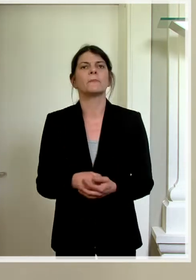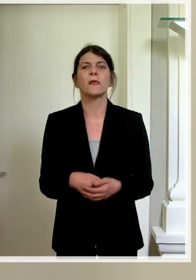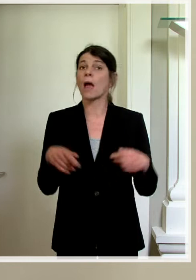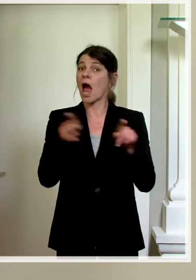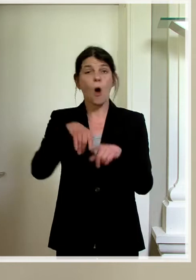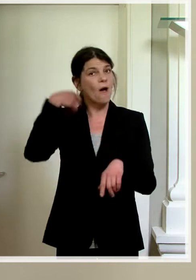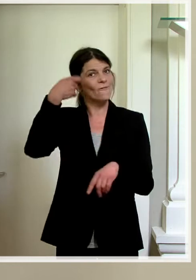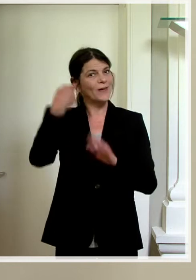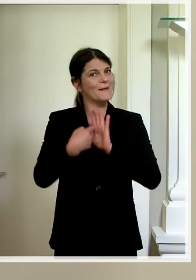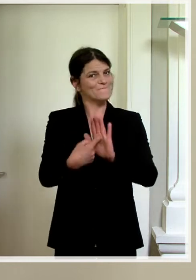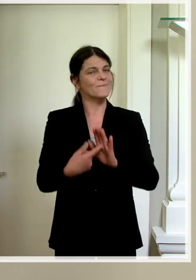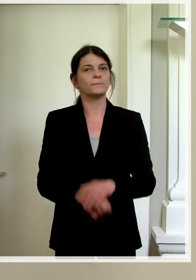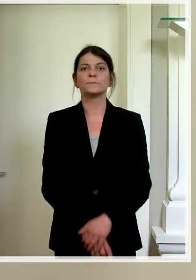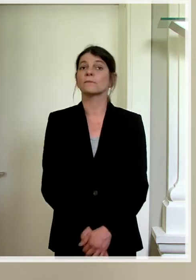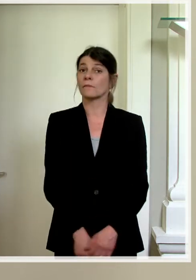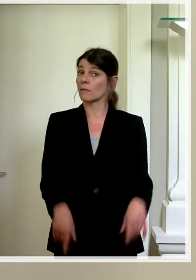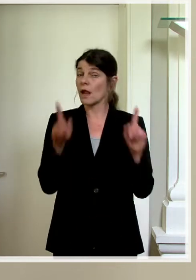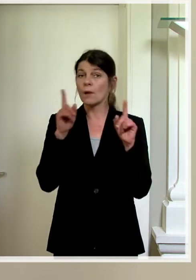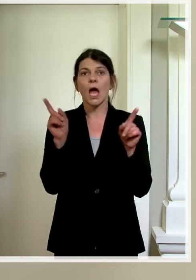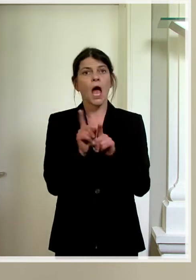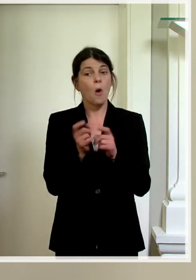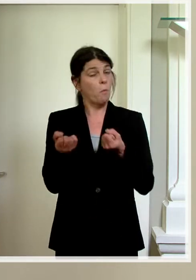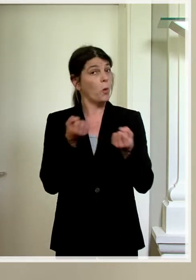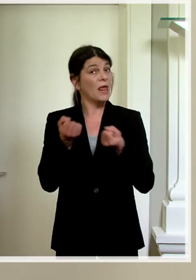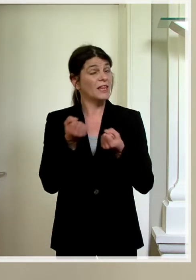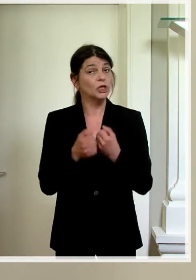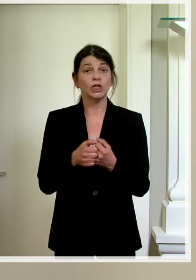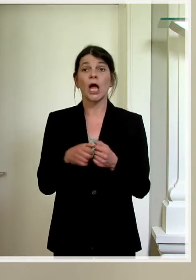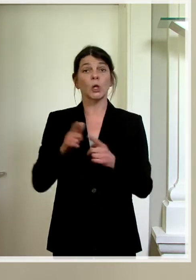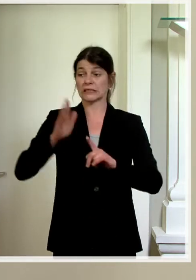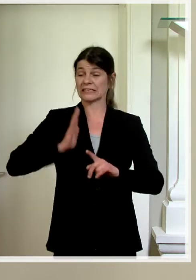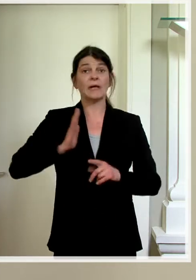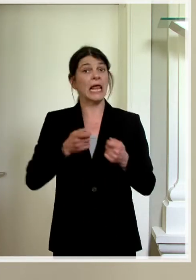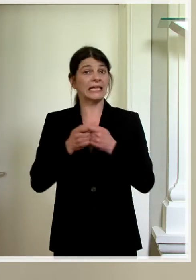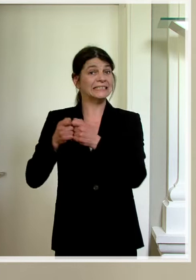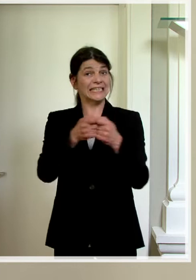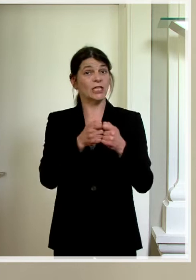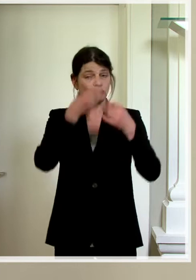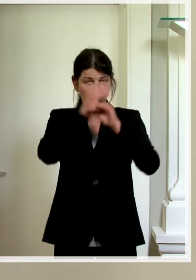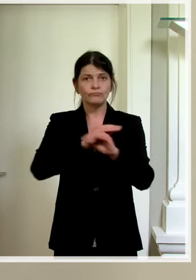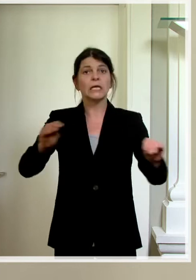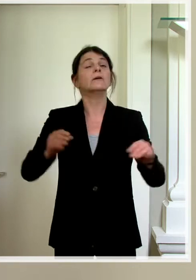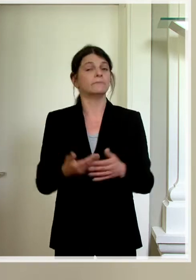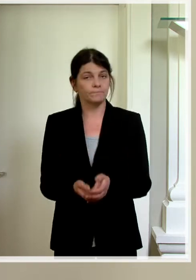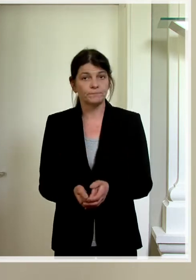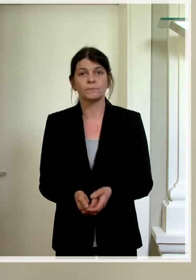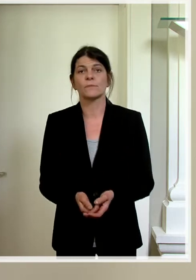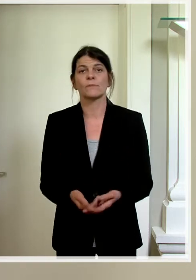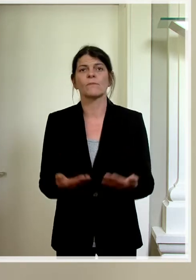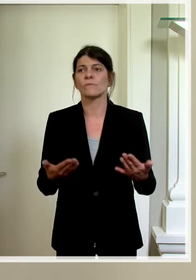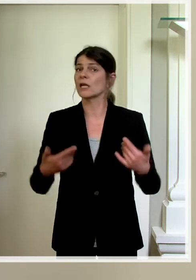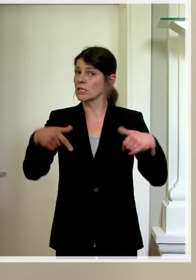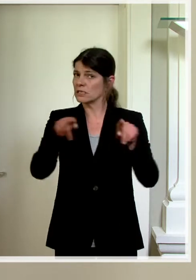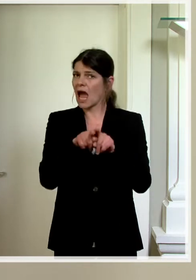auch Filmvorführungen. Aber auch politische und zivilgesellschaftliche Kundgebungen sind bis zu